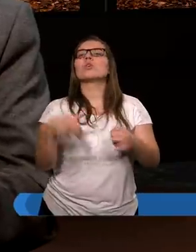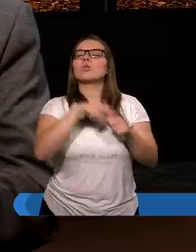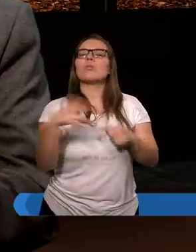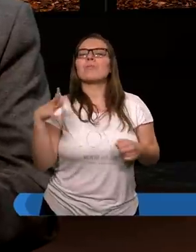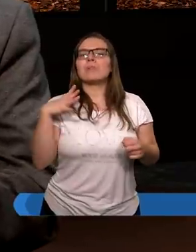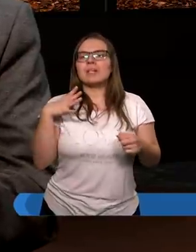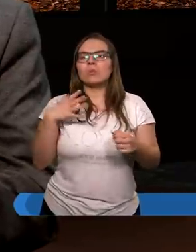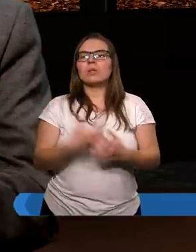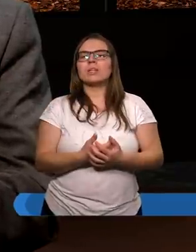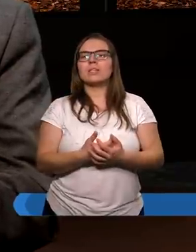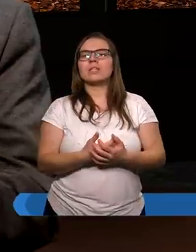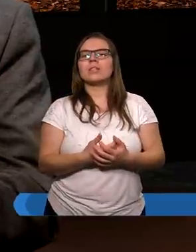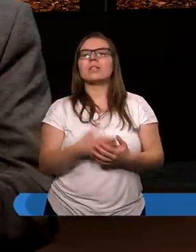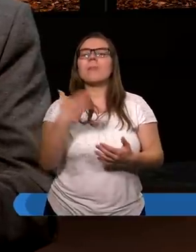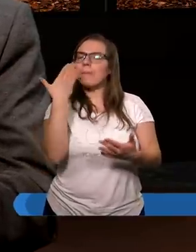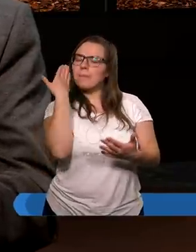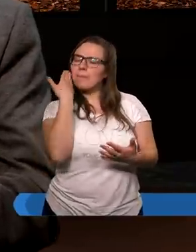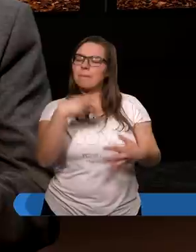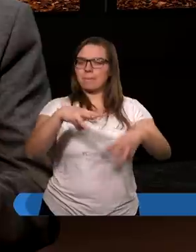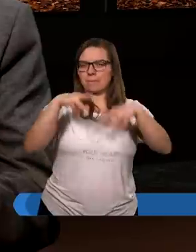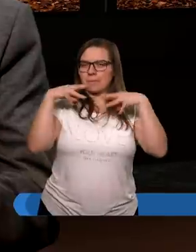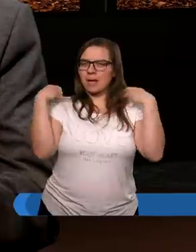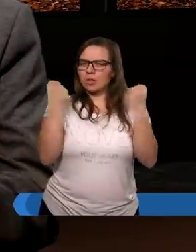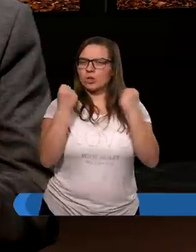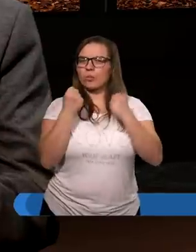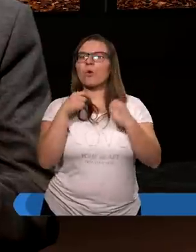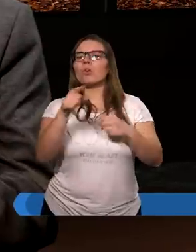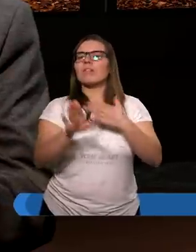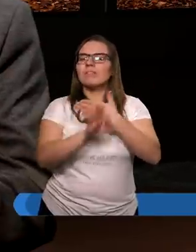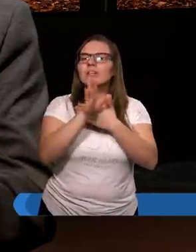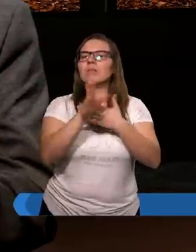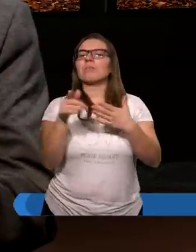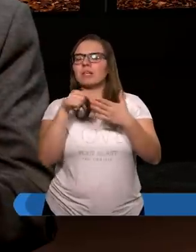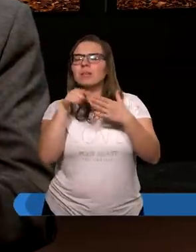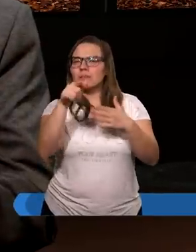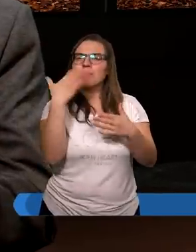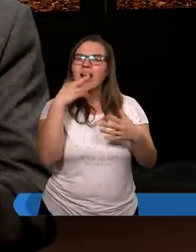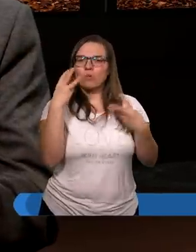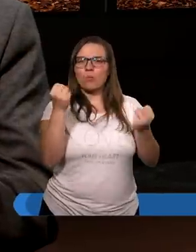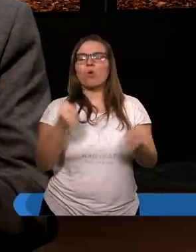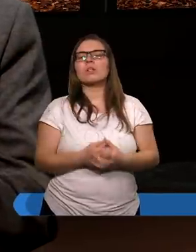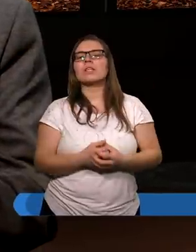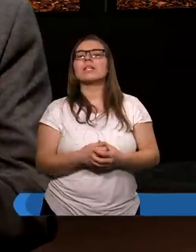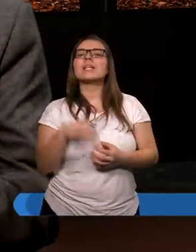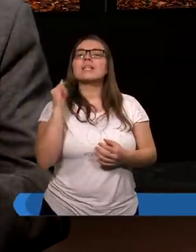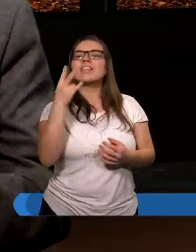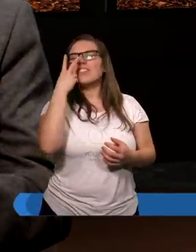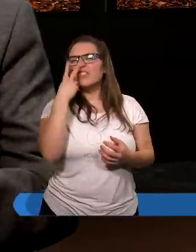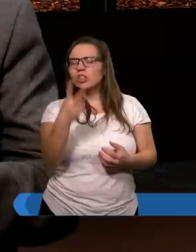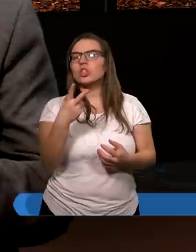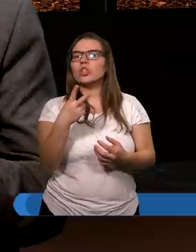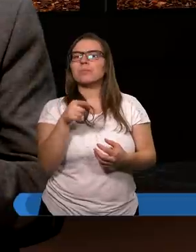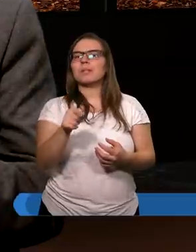tam bardzo mocno też występują, występował tam bardzo mocno. Widzimy, że